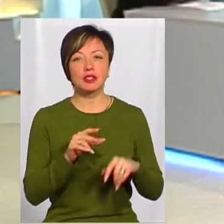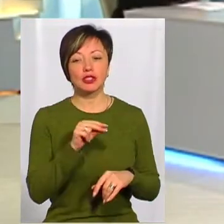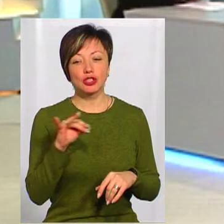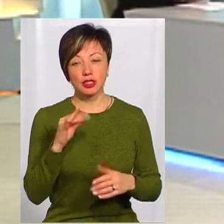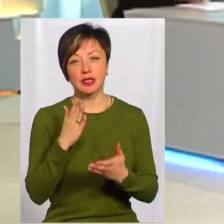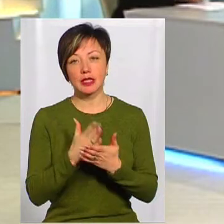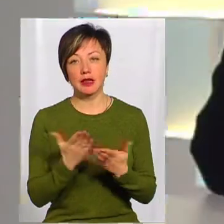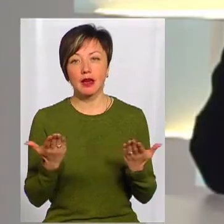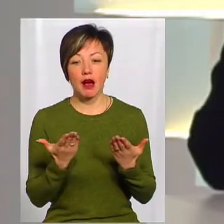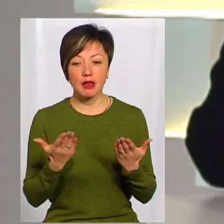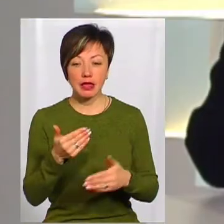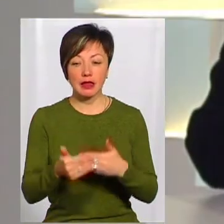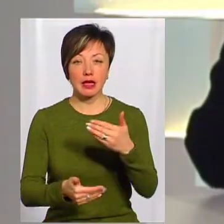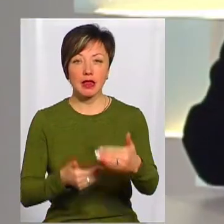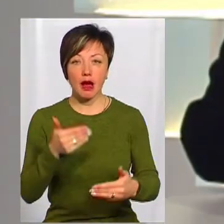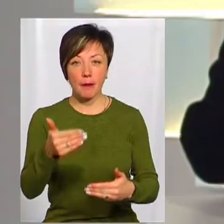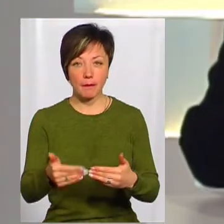спостерігається якась динаміка?